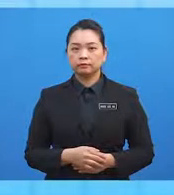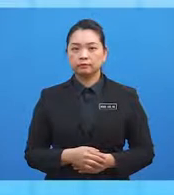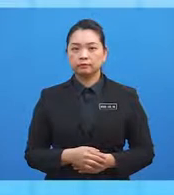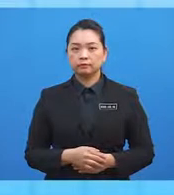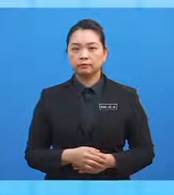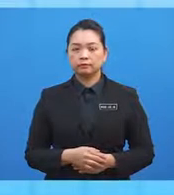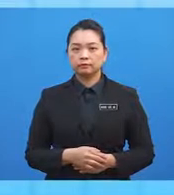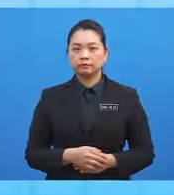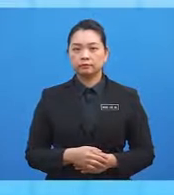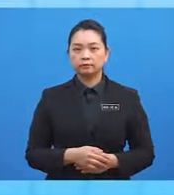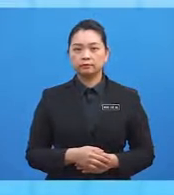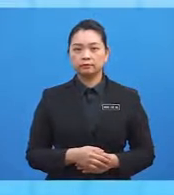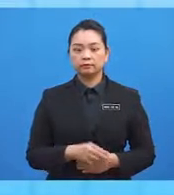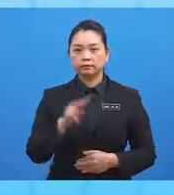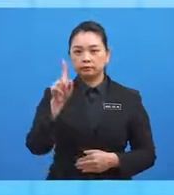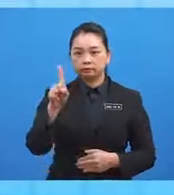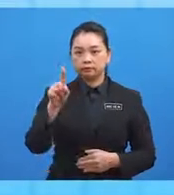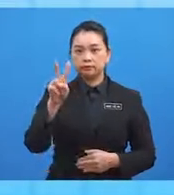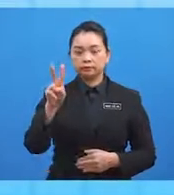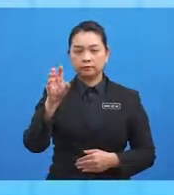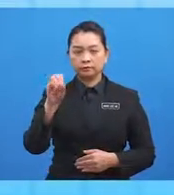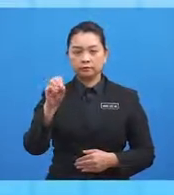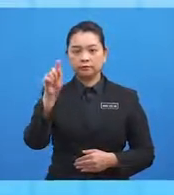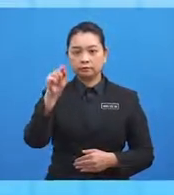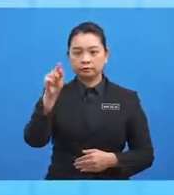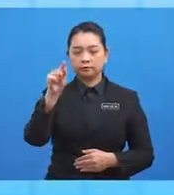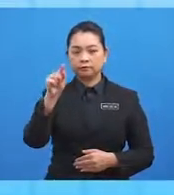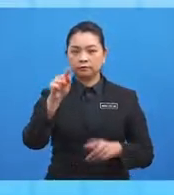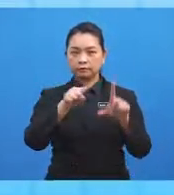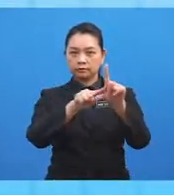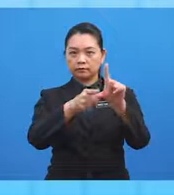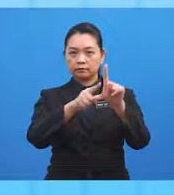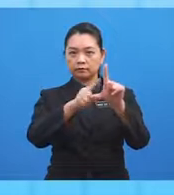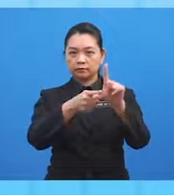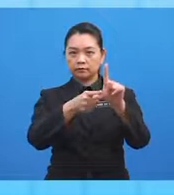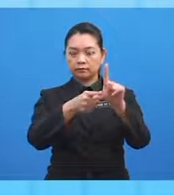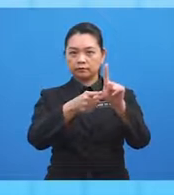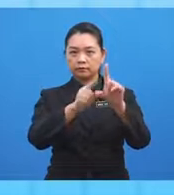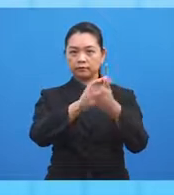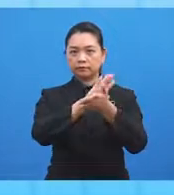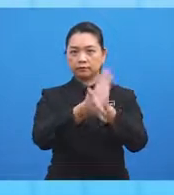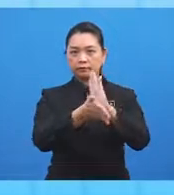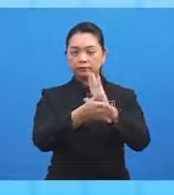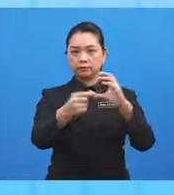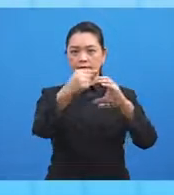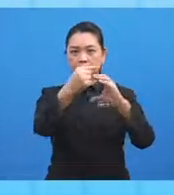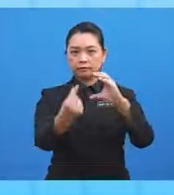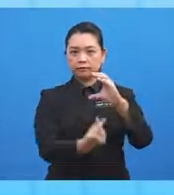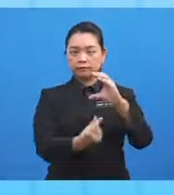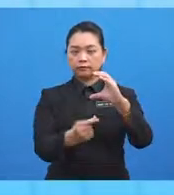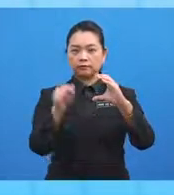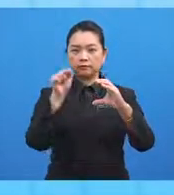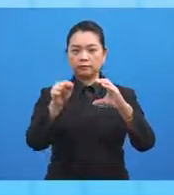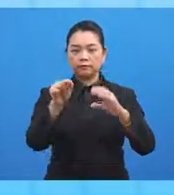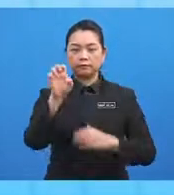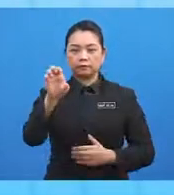120 darjah timur. Maka, longitude titik E